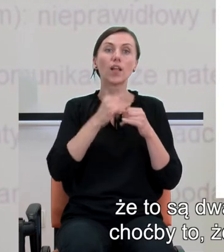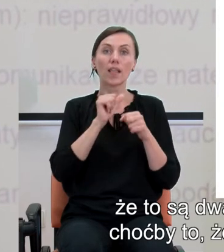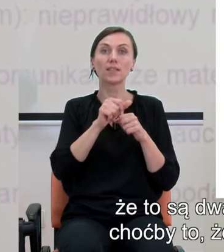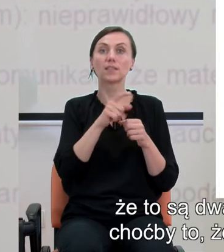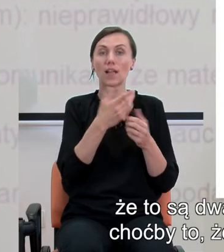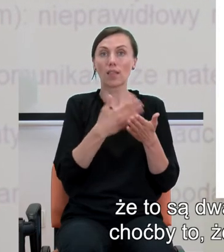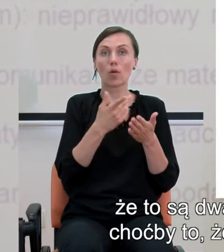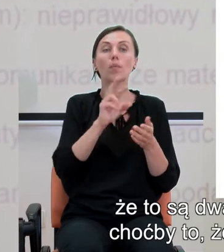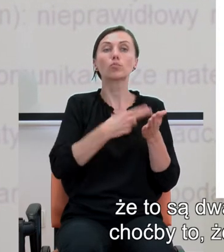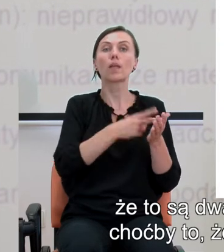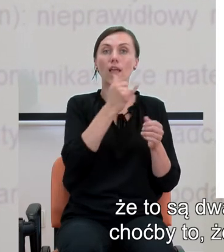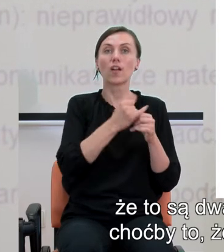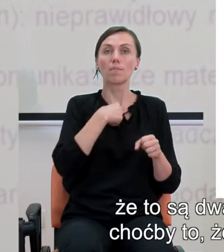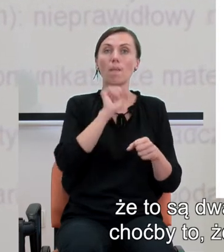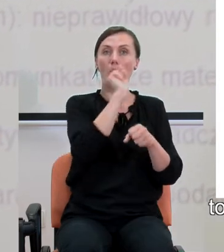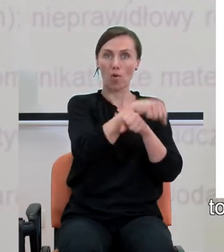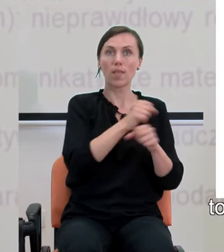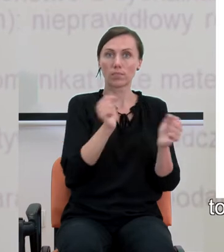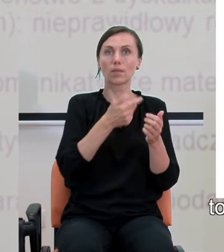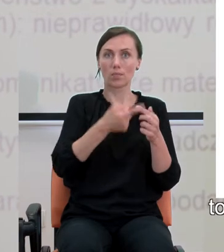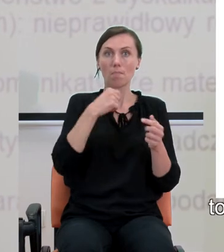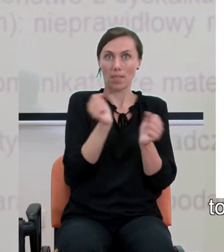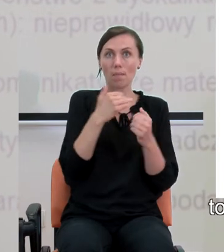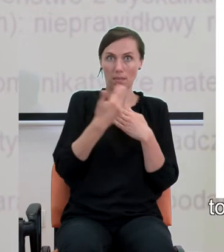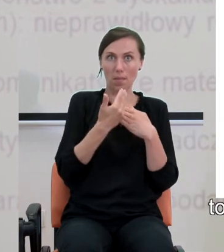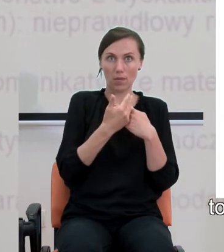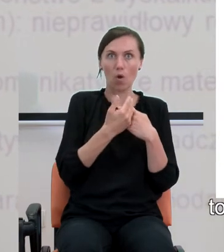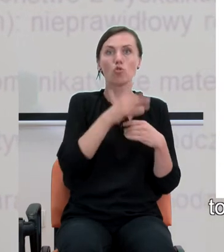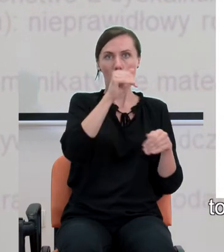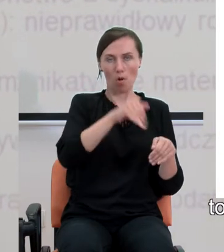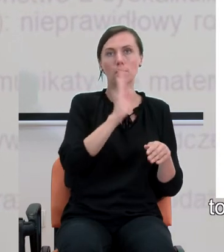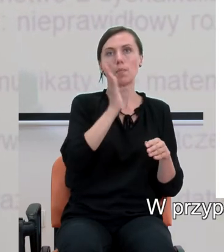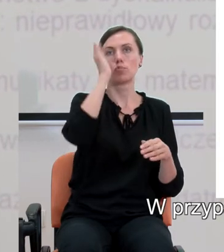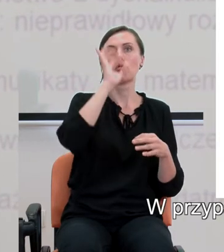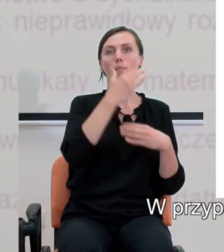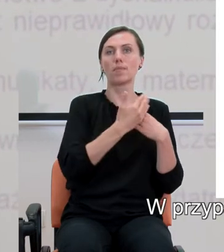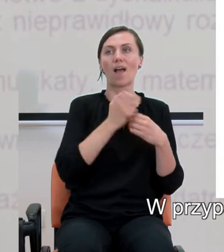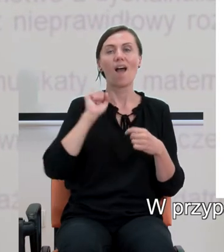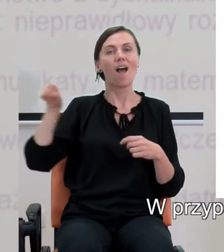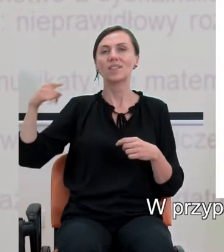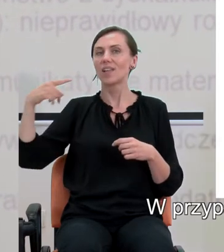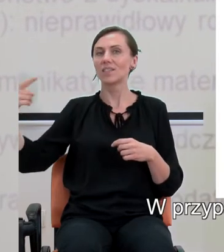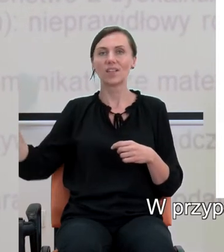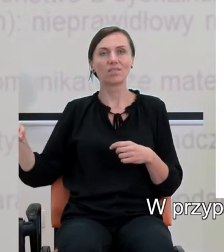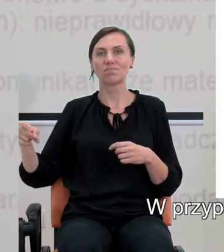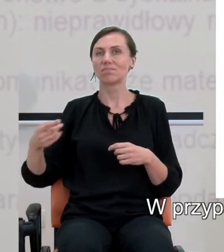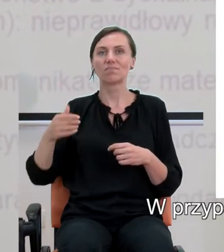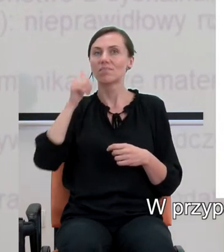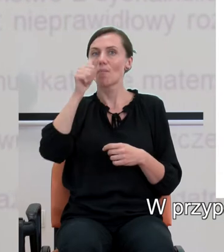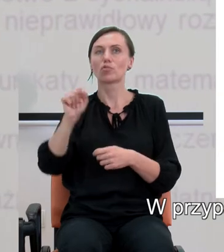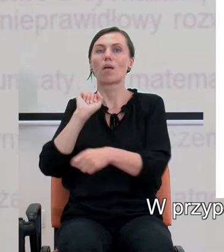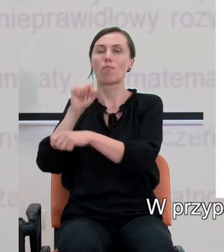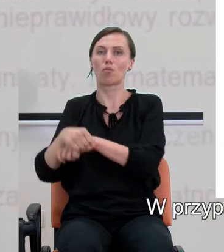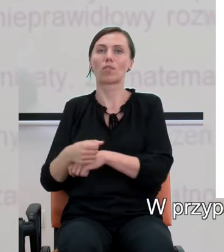lęk przed matematyką zostanie pokonany, no to ktoś może być dobrym matematykiem. W przypadku dyskalkulii jest to